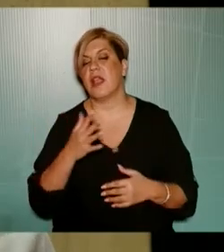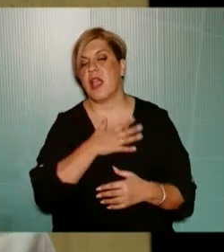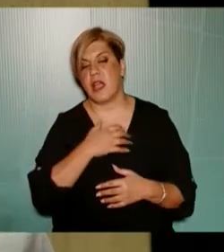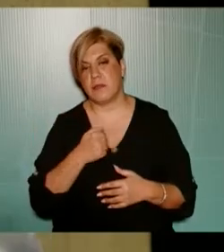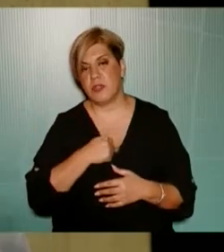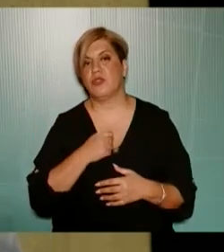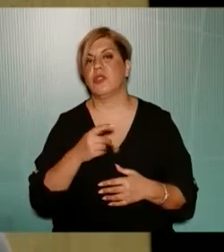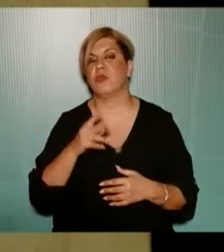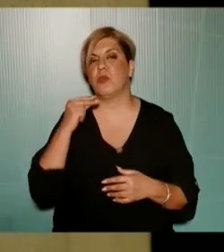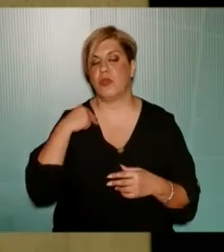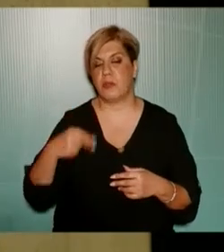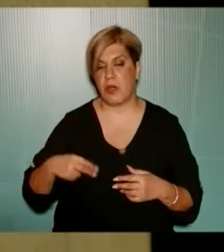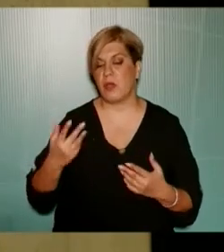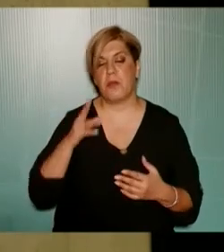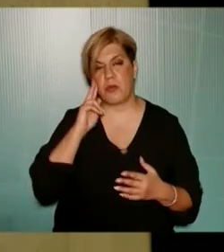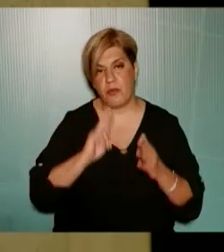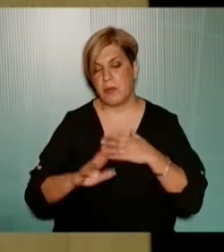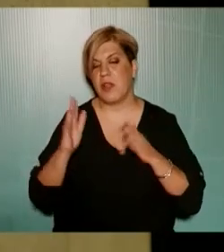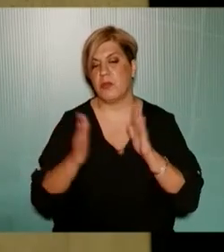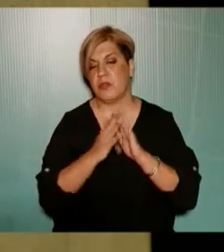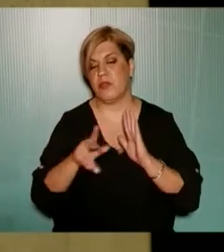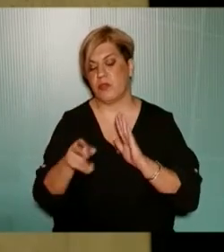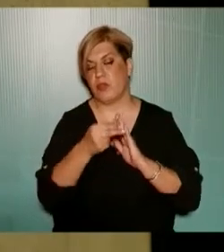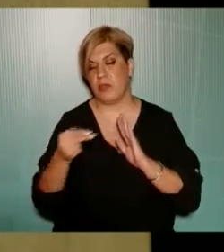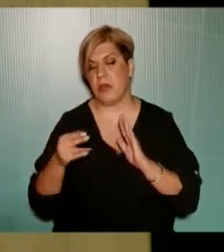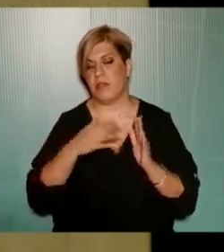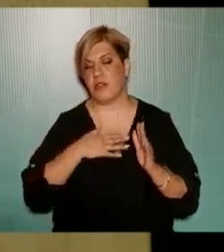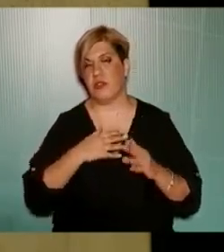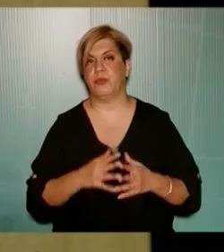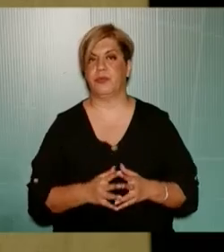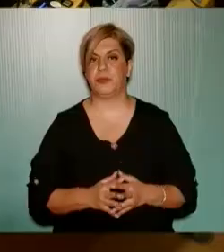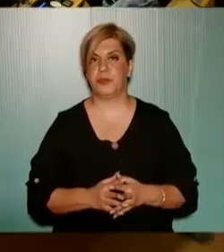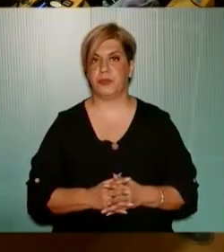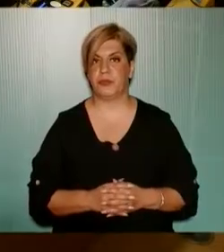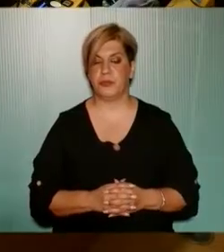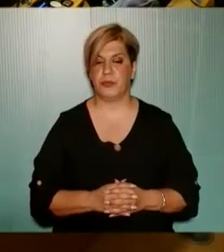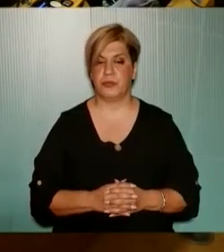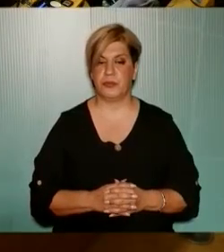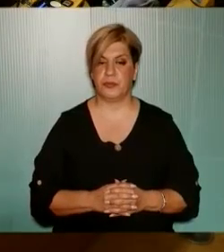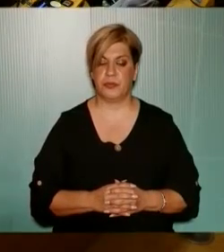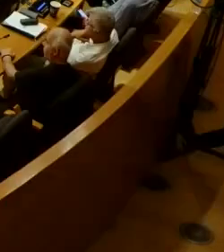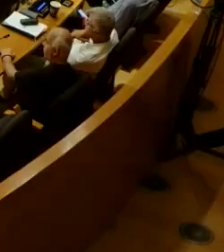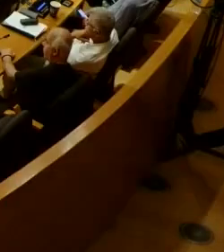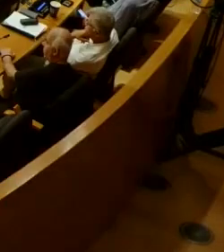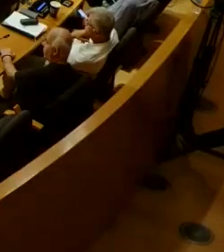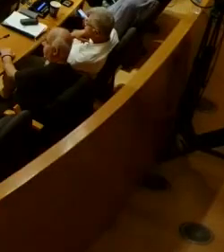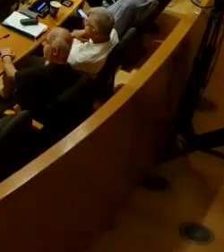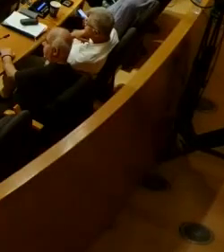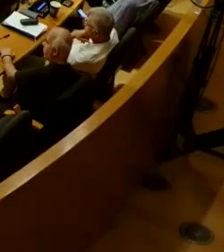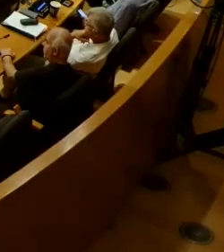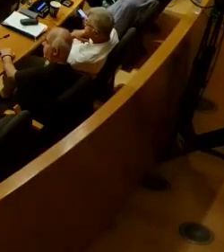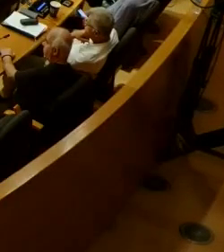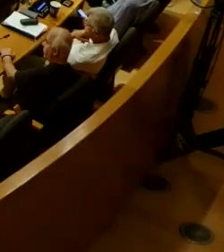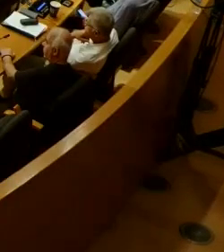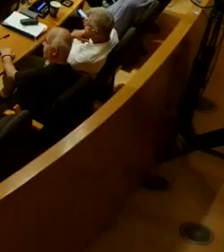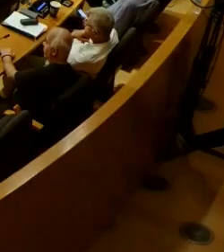Δημάρχου ή όρχη και πώς προβλέπεται να αντιμετωπιστεί αυτό το ζήτημα. Ευχαριστώ. Ευχαριστούμε τον κύριο Πέγκα. Δημαρχή.